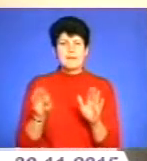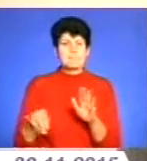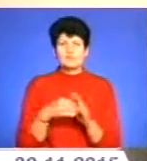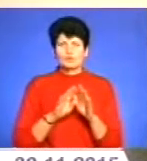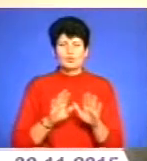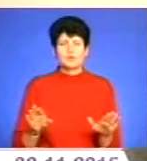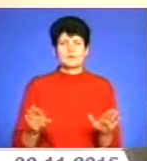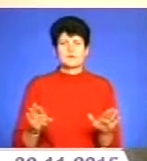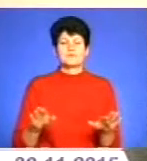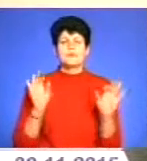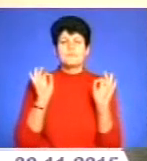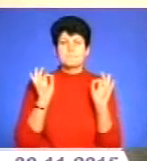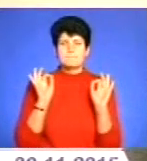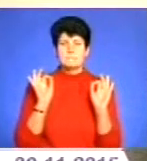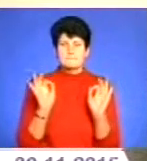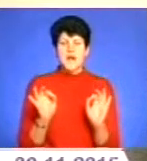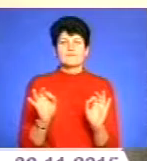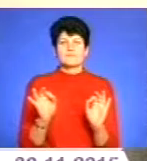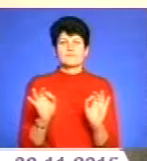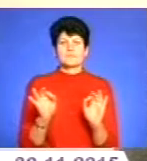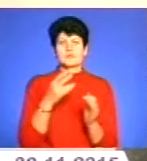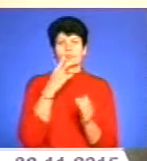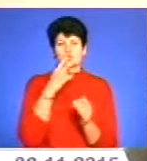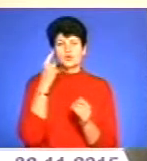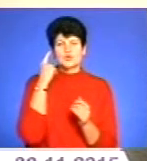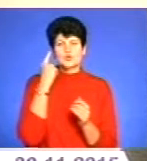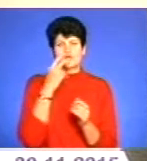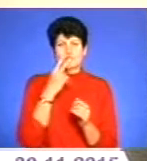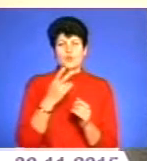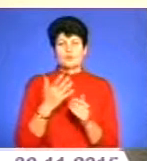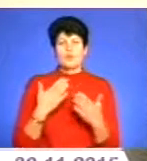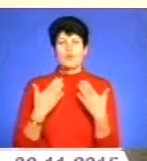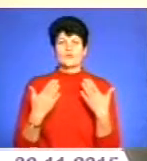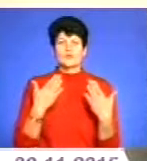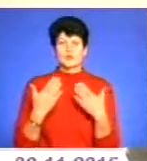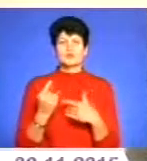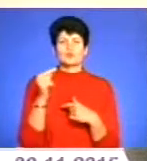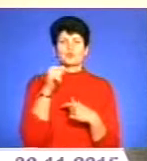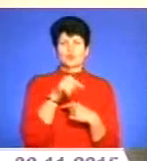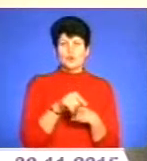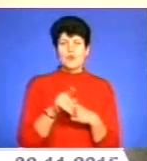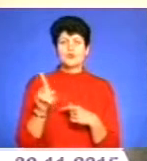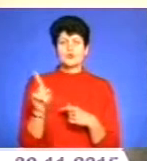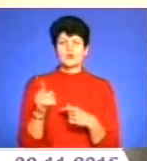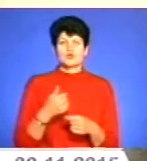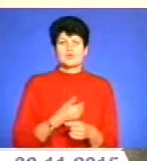правильні і з точки зору по відношенню до того, до чого ми